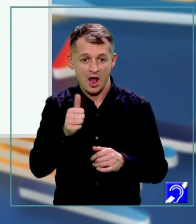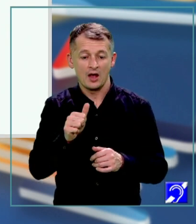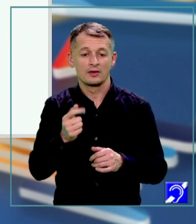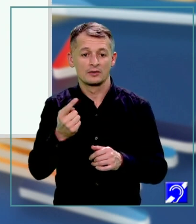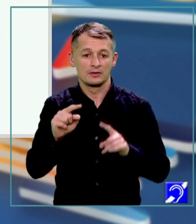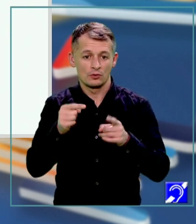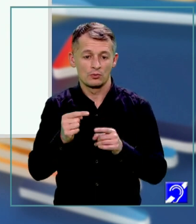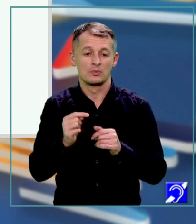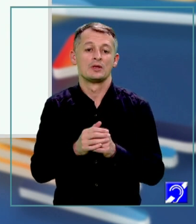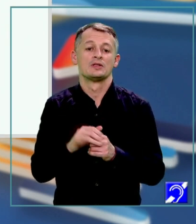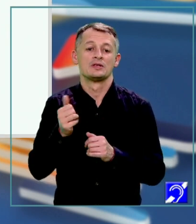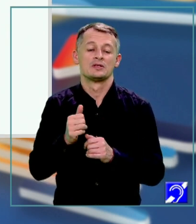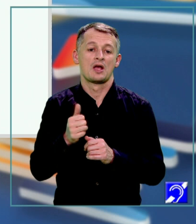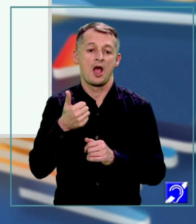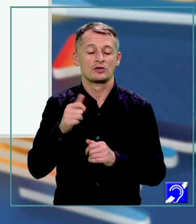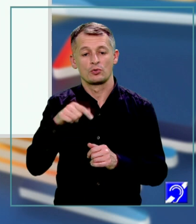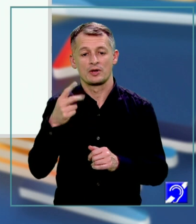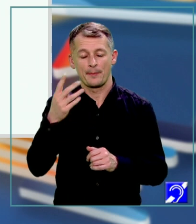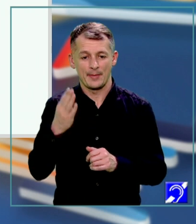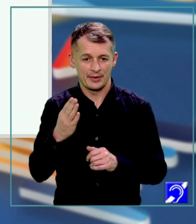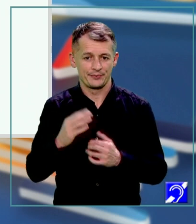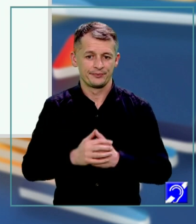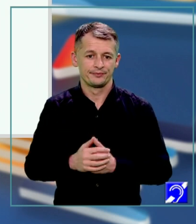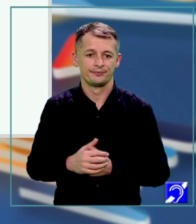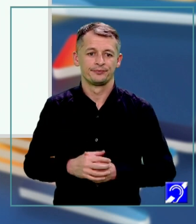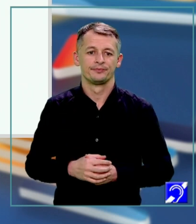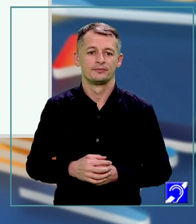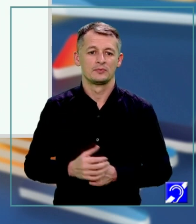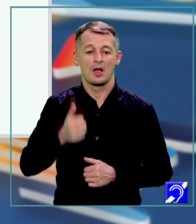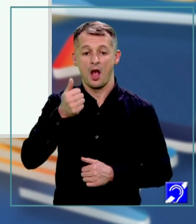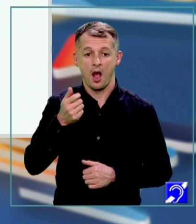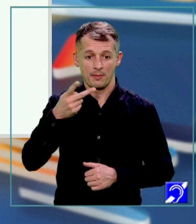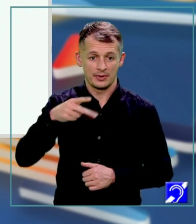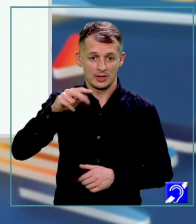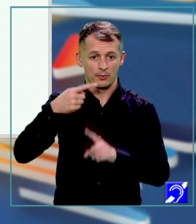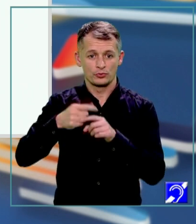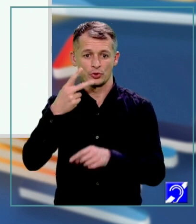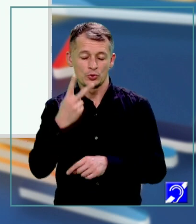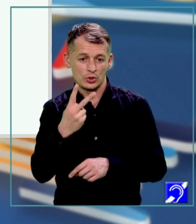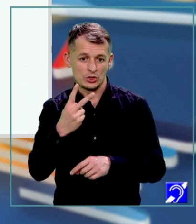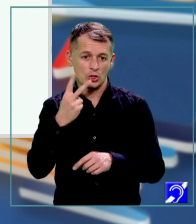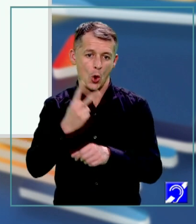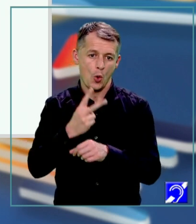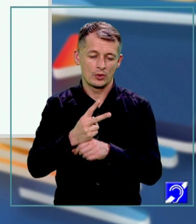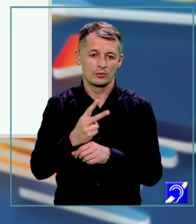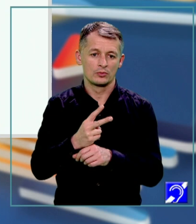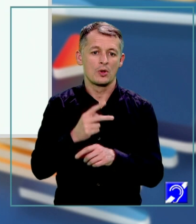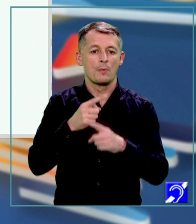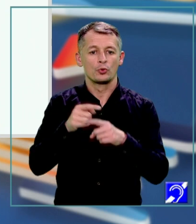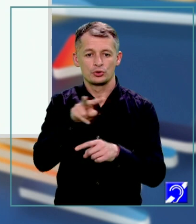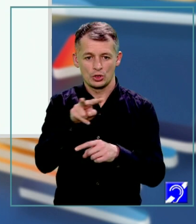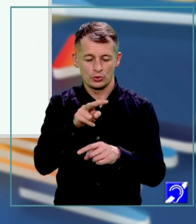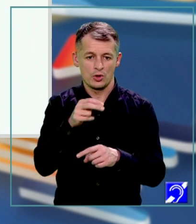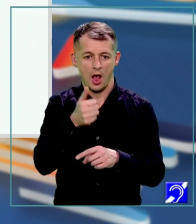al doilea B. Deci formula este primul termen la pătrat, A pătrat, plus de două ori produsul celor doi